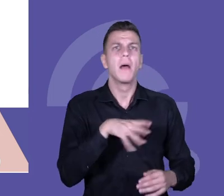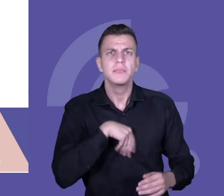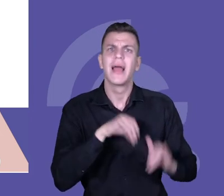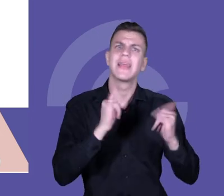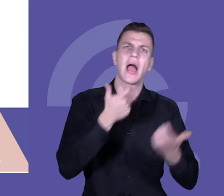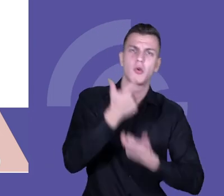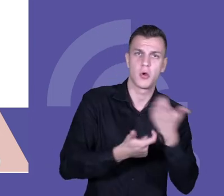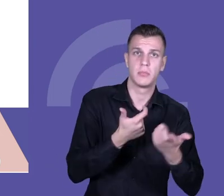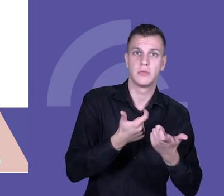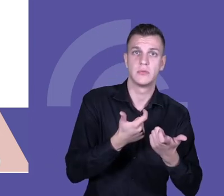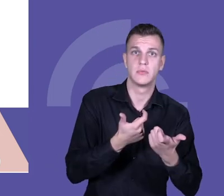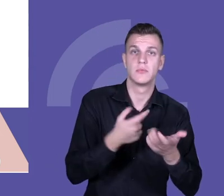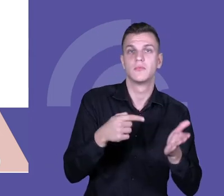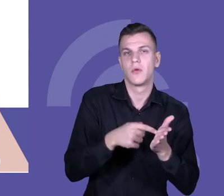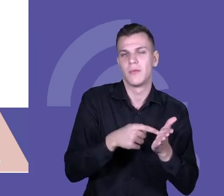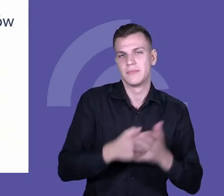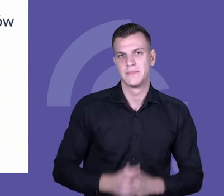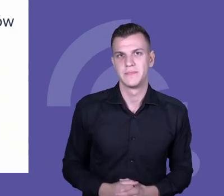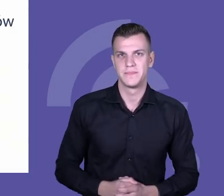mezo czy makro.